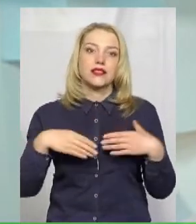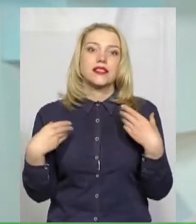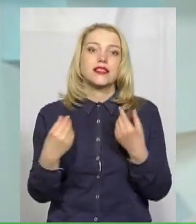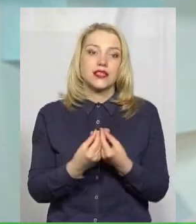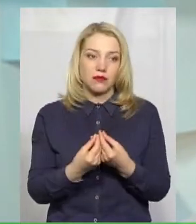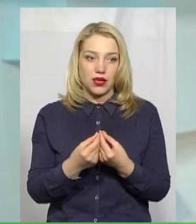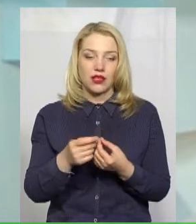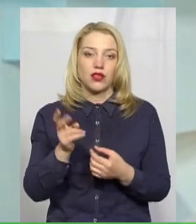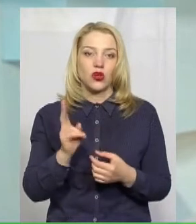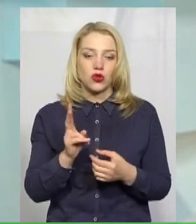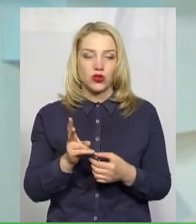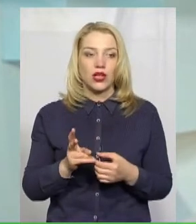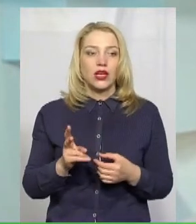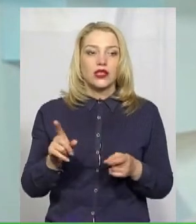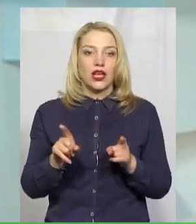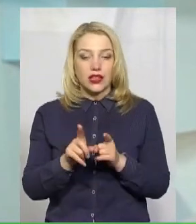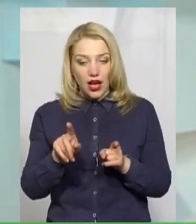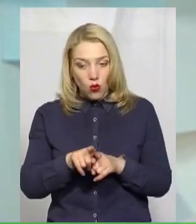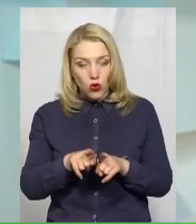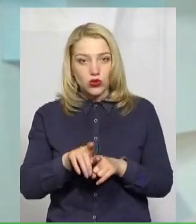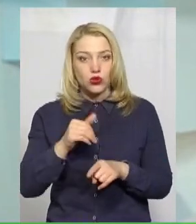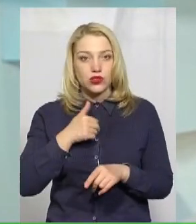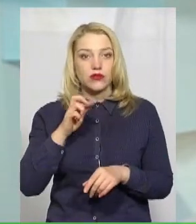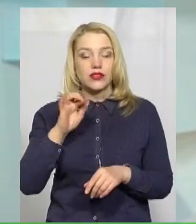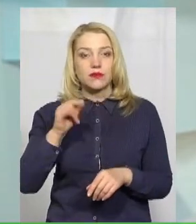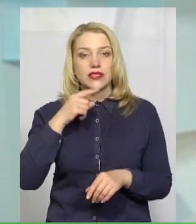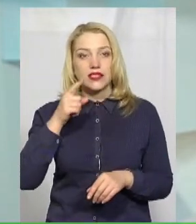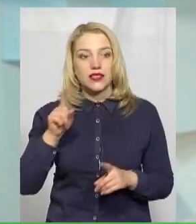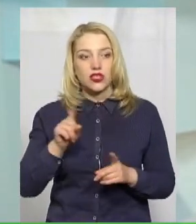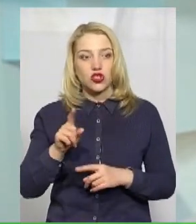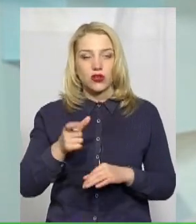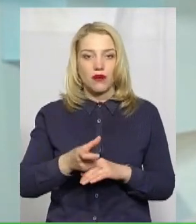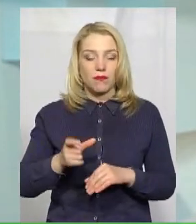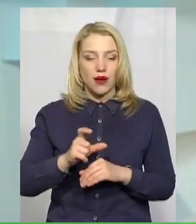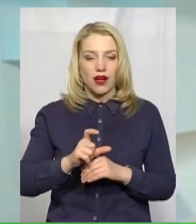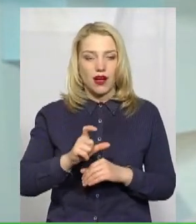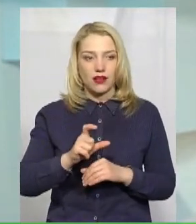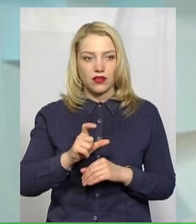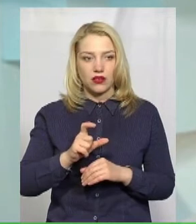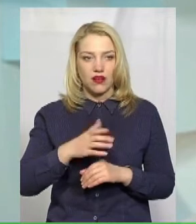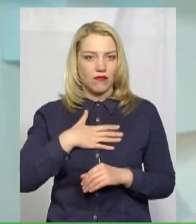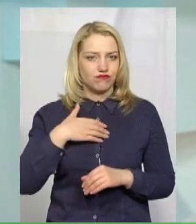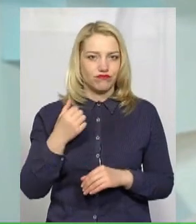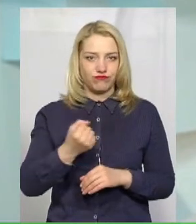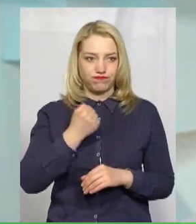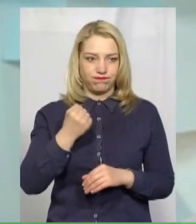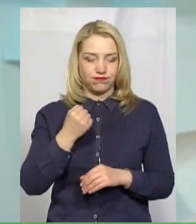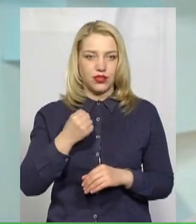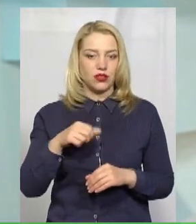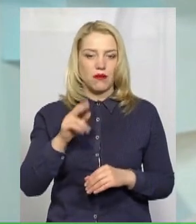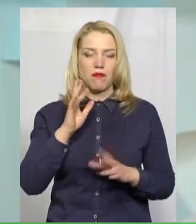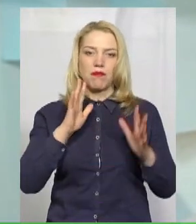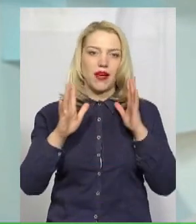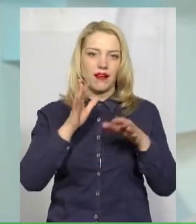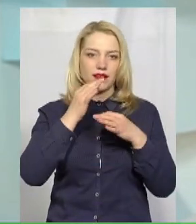того парку. Крім цього, хотілося би зазначити, що всі дадуть дуже багато такого невдоволення з громадянам з приводу парків,